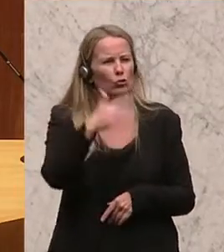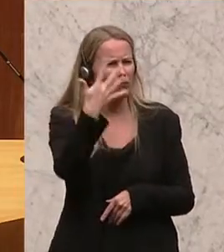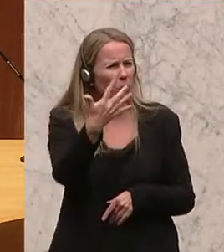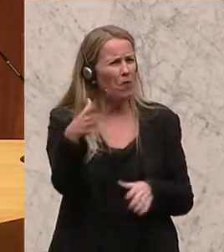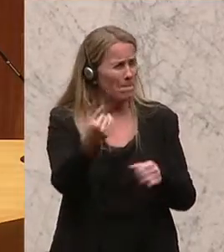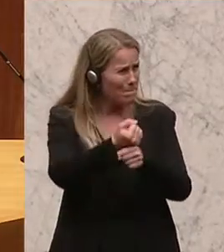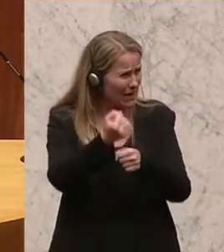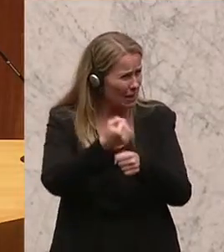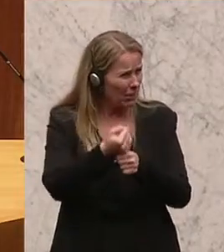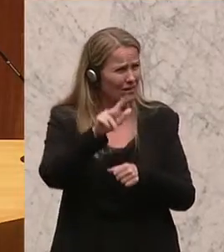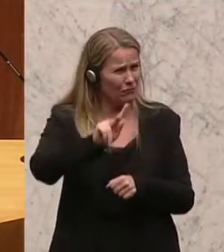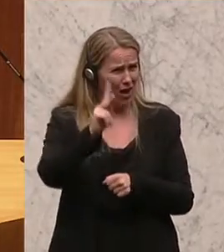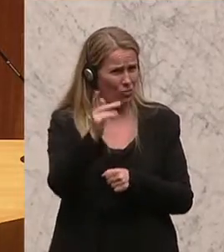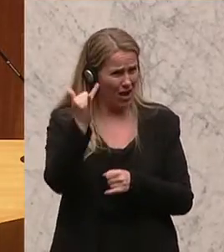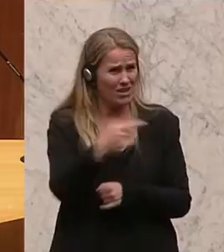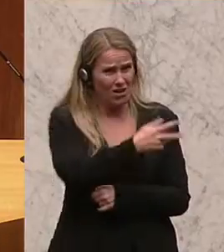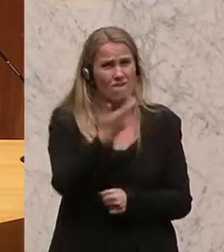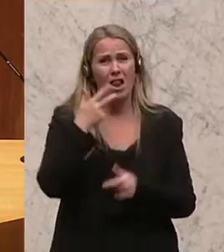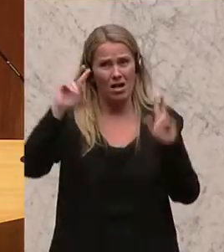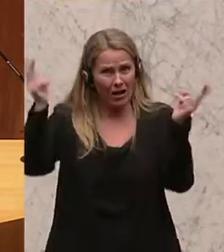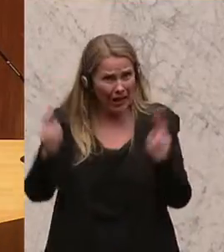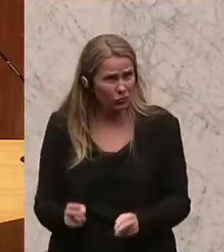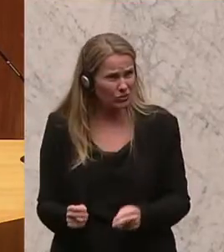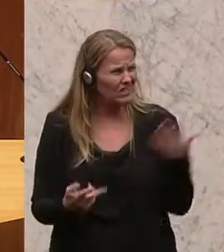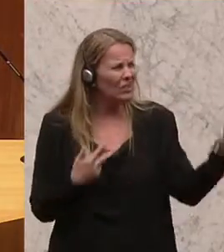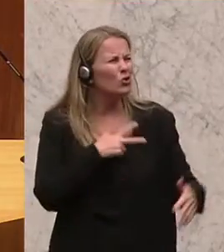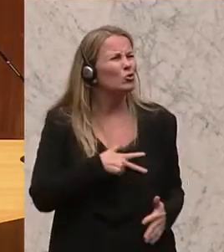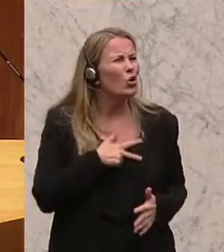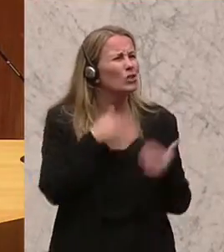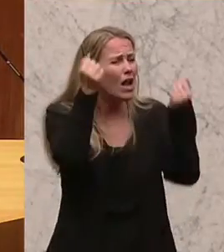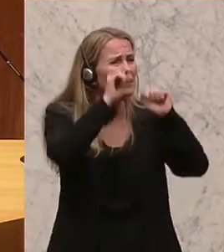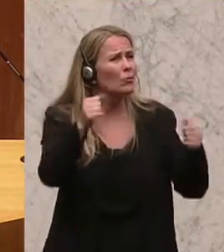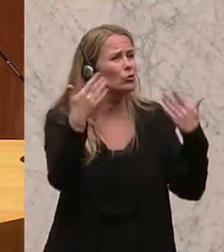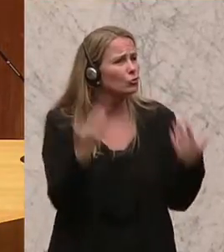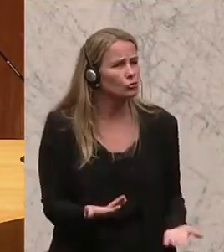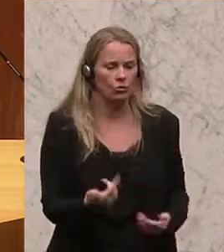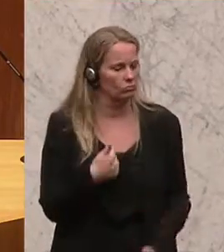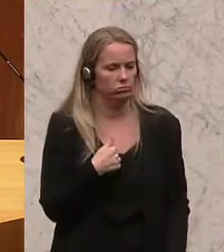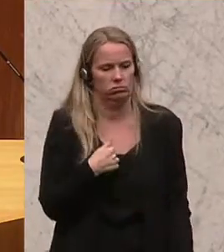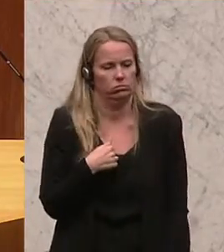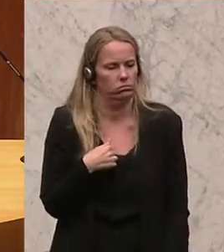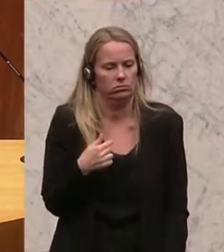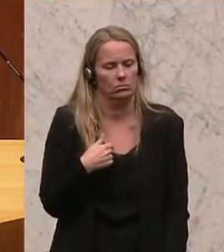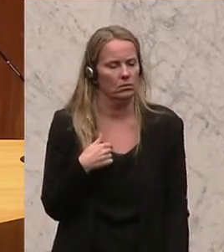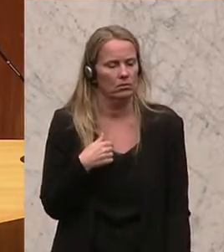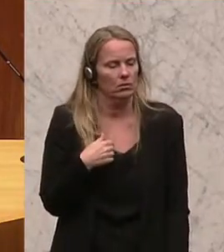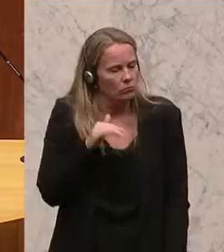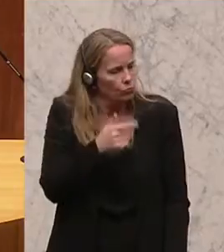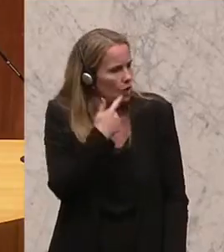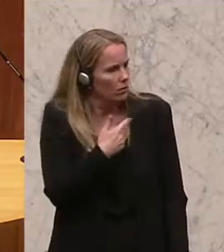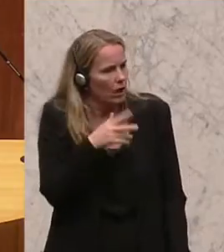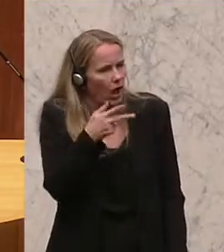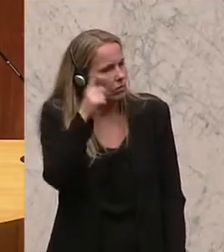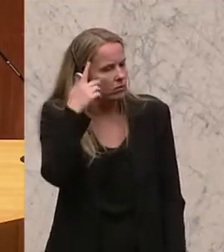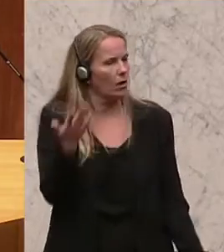105 Mitarbeiter beim VKI reduzieren. Und das von einer Sozialdemokratie. Da kann ich nur mal den Kopf schütteln, Frau Lege. Kann ich nur mal den Kopf